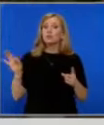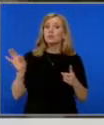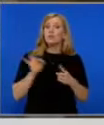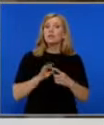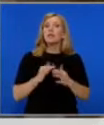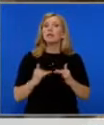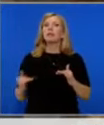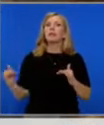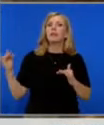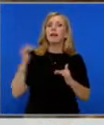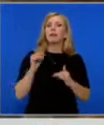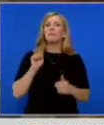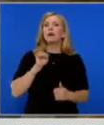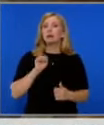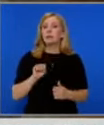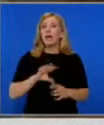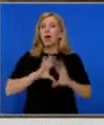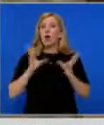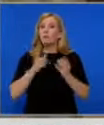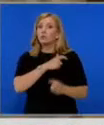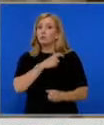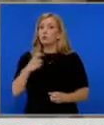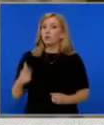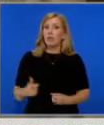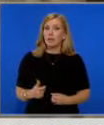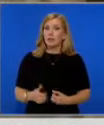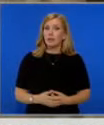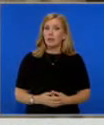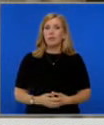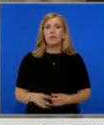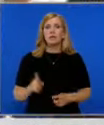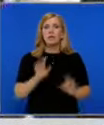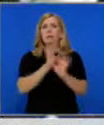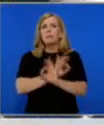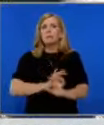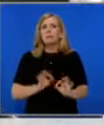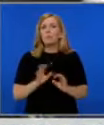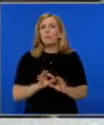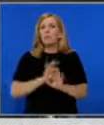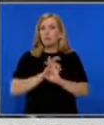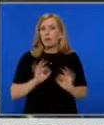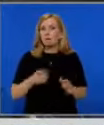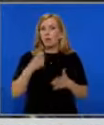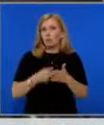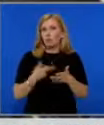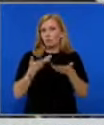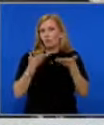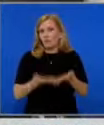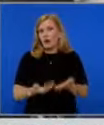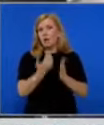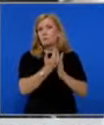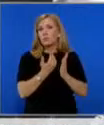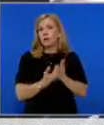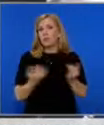е много над партийна. Тя е общо национална, тя е народна. Няма нищо по-ясно и по-просто от това. Програмата е